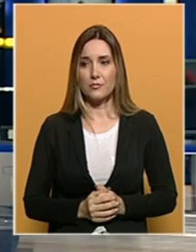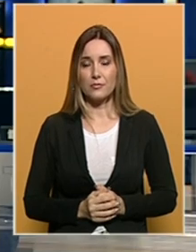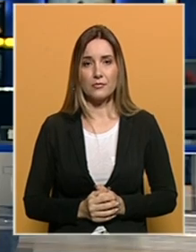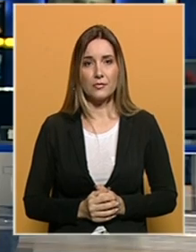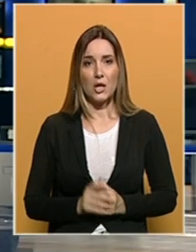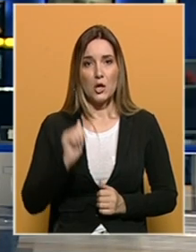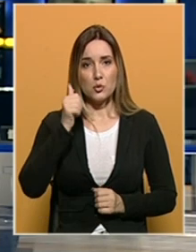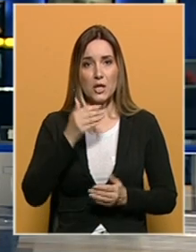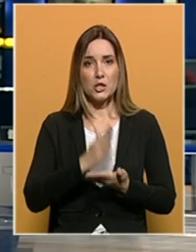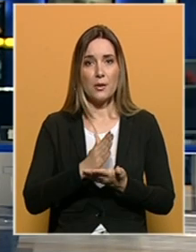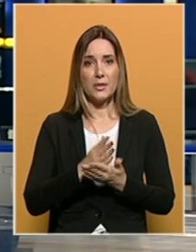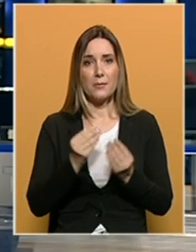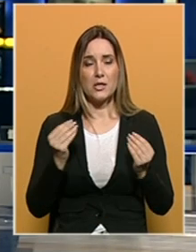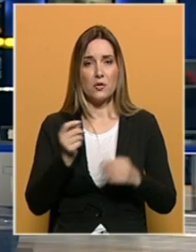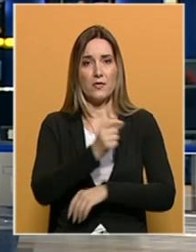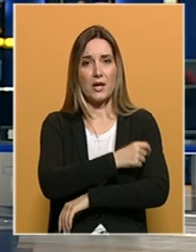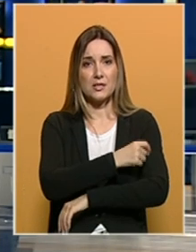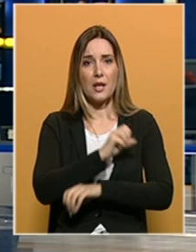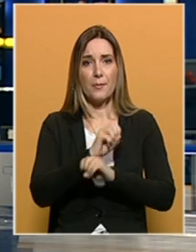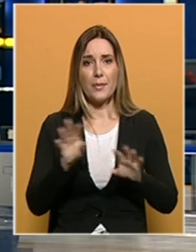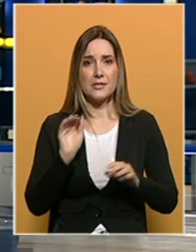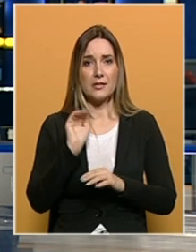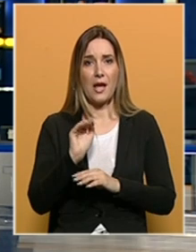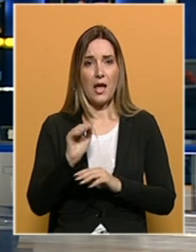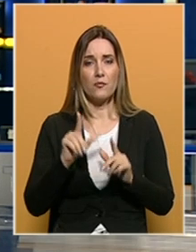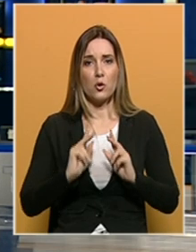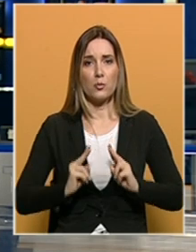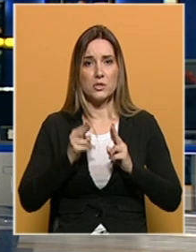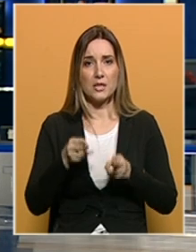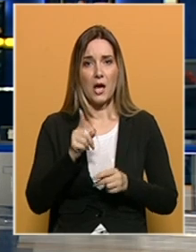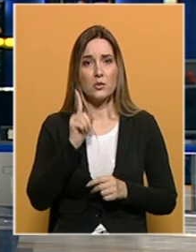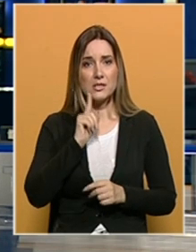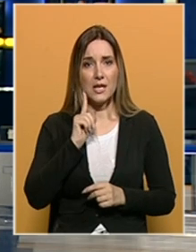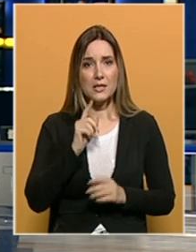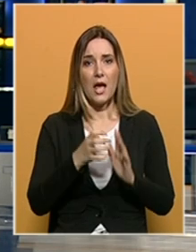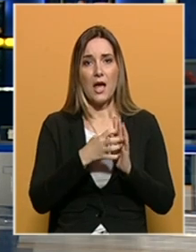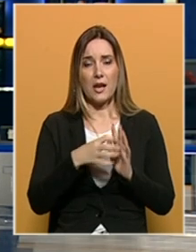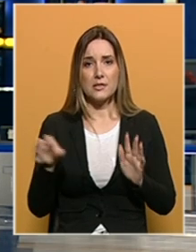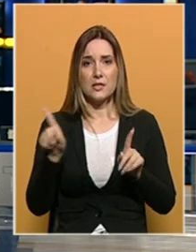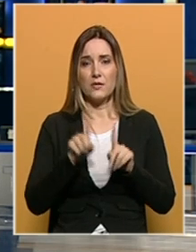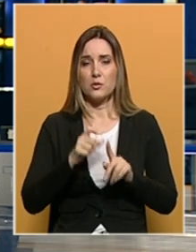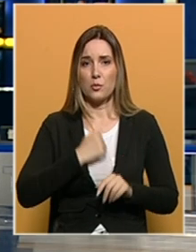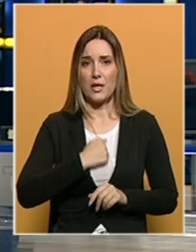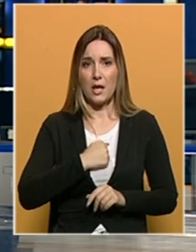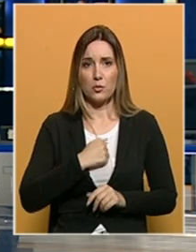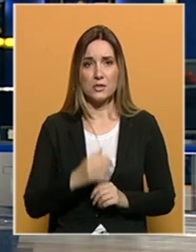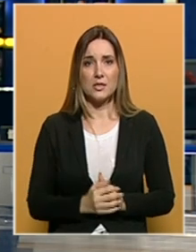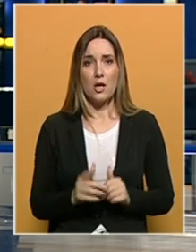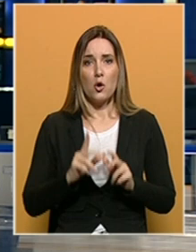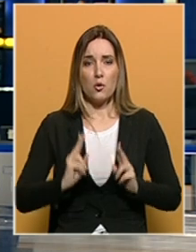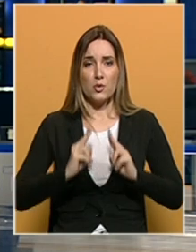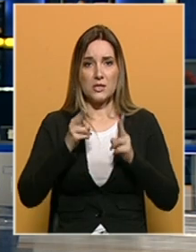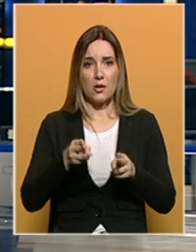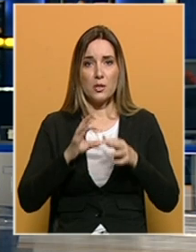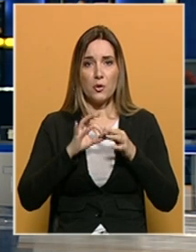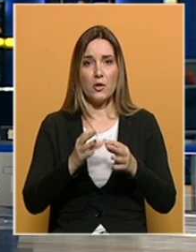Sutra će biti održana masovna vakcinacija bez prethodne najave u Mostaru i Zenici, a nastavlja se i u Banja Luci. U Mostaru